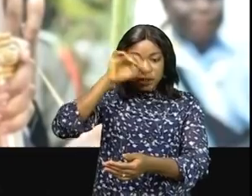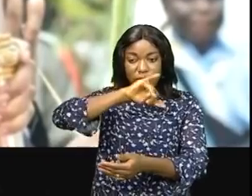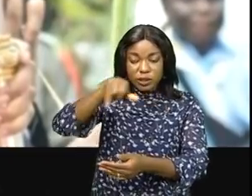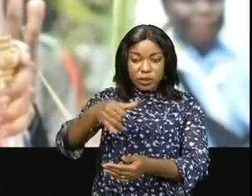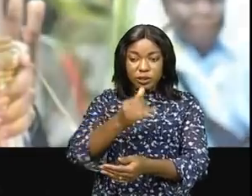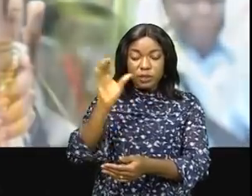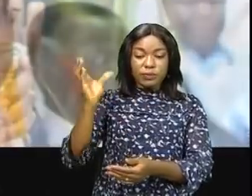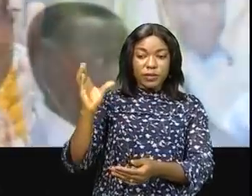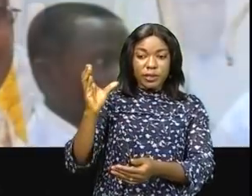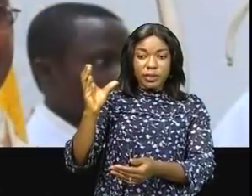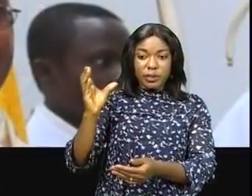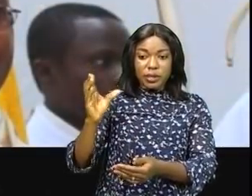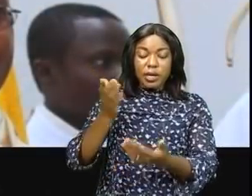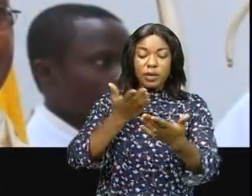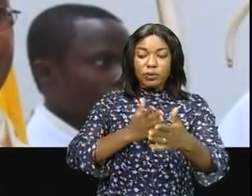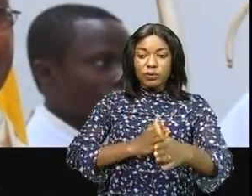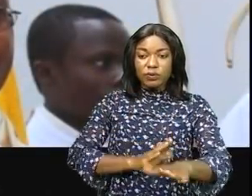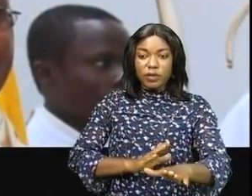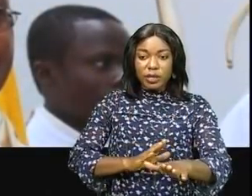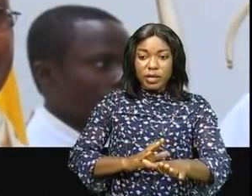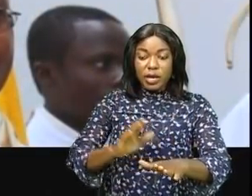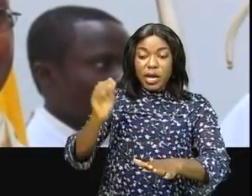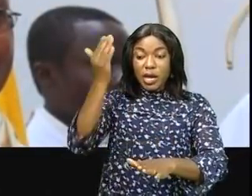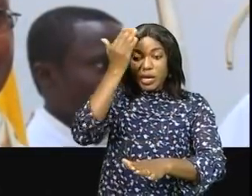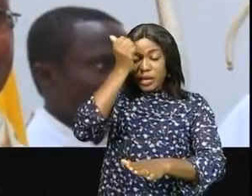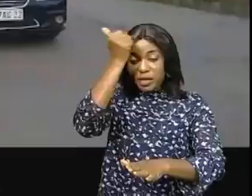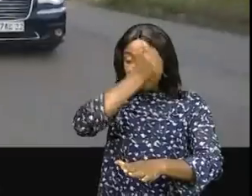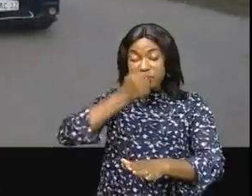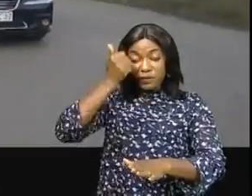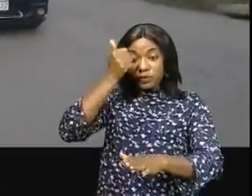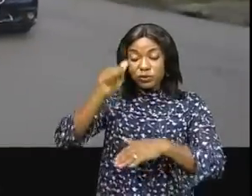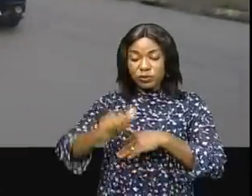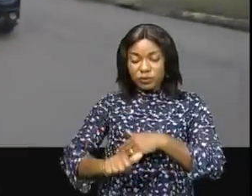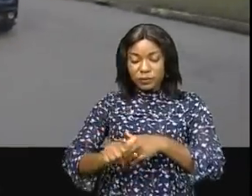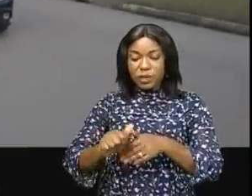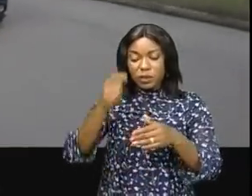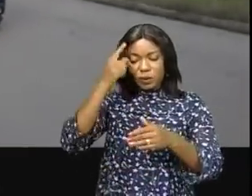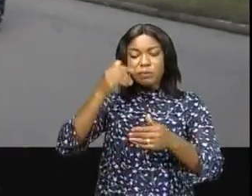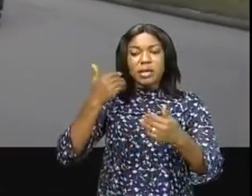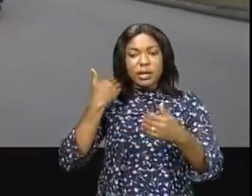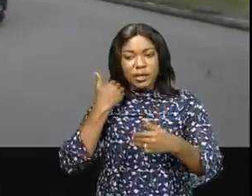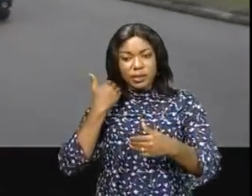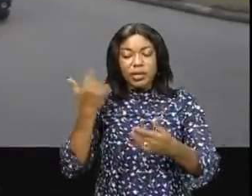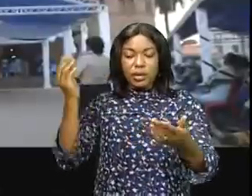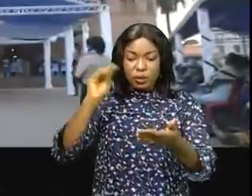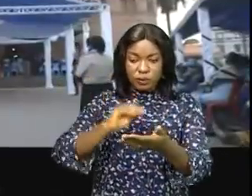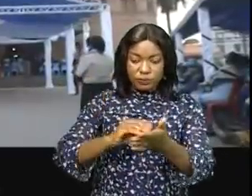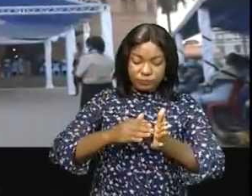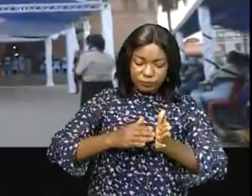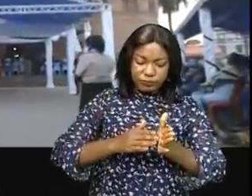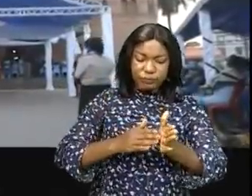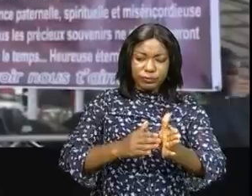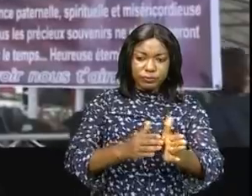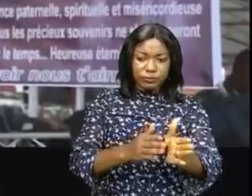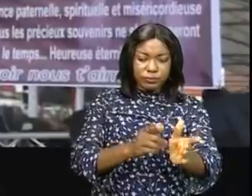Tafungambayo, décédé à Pretoria en Afrique du Sud de suite d'une maladie. Les cortèges funèbres s'étaient branlés vers la cathédrale Saint